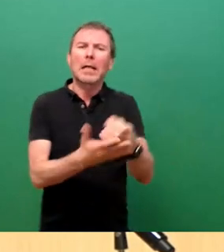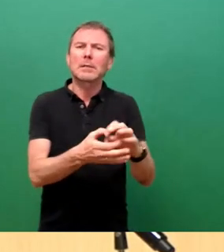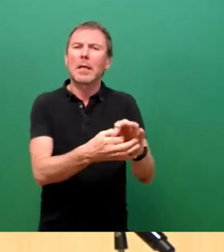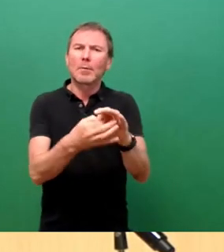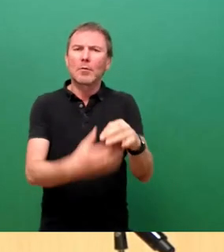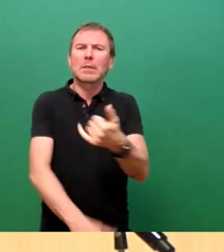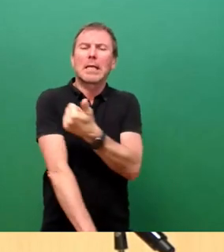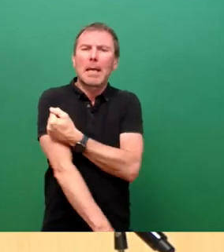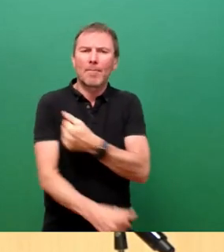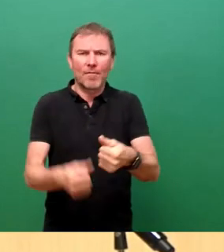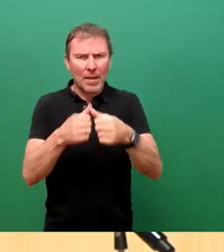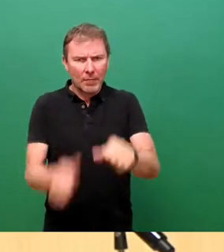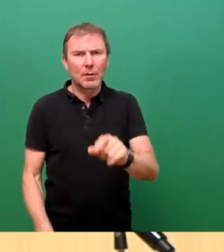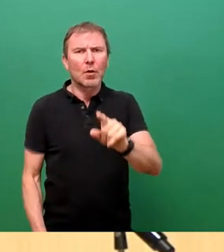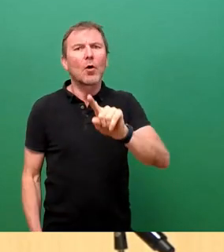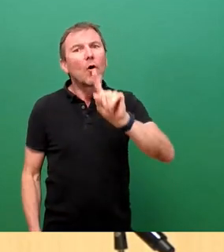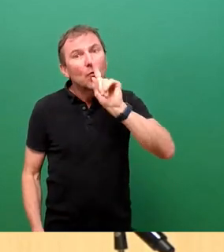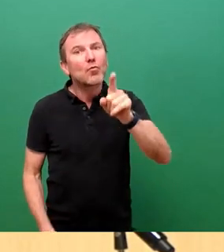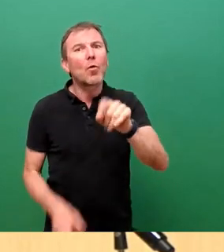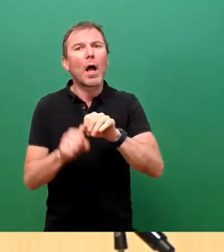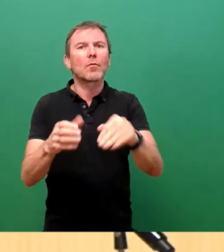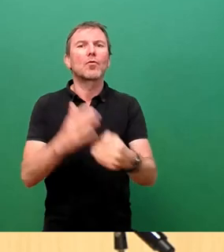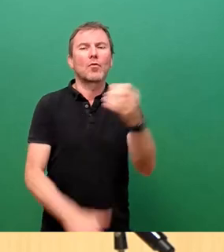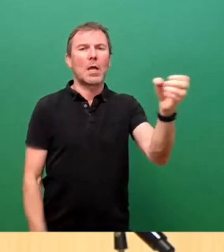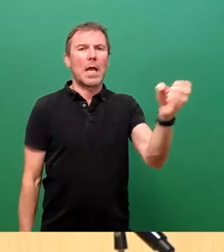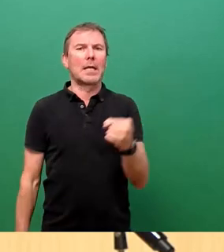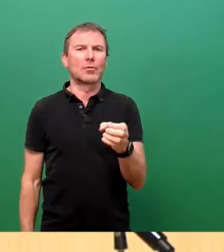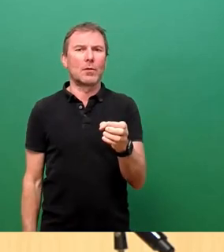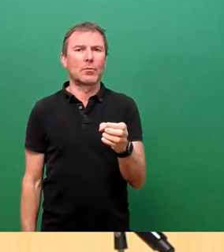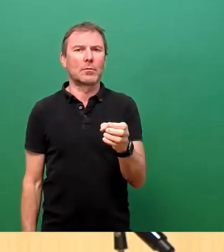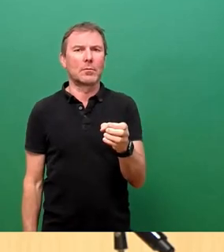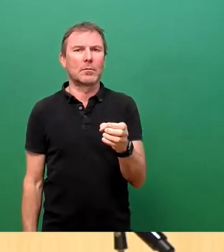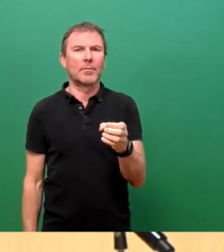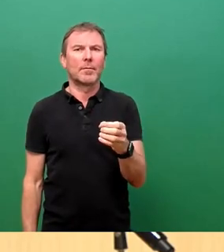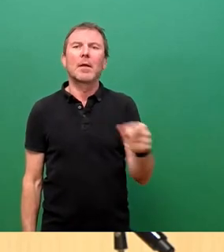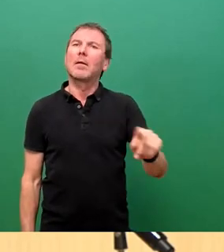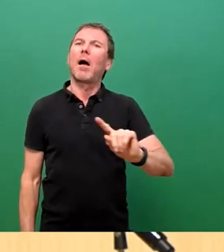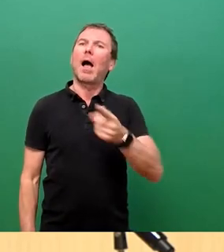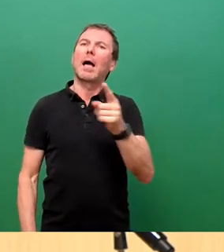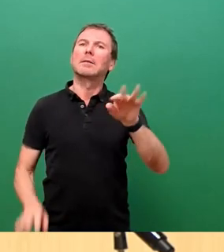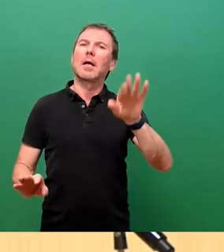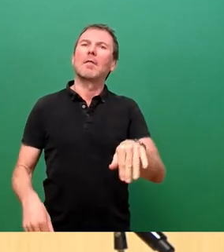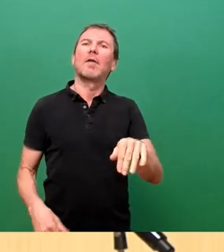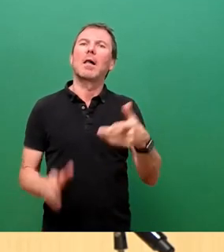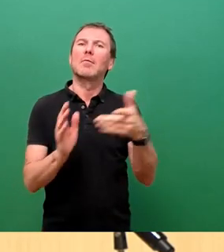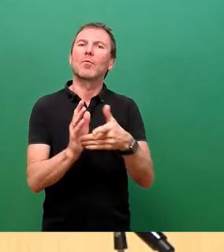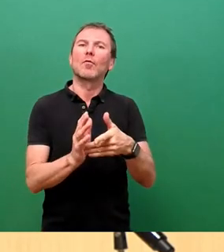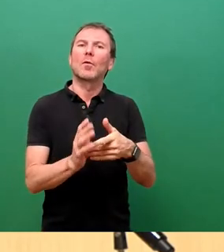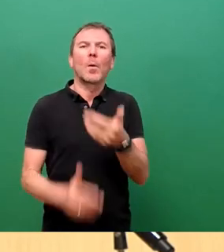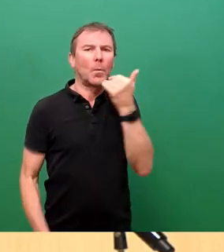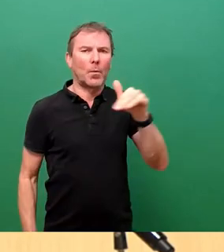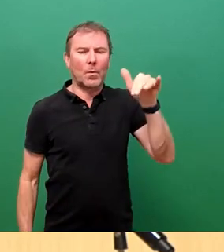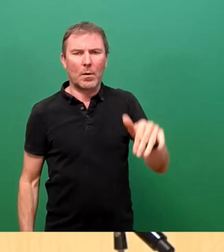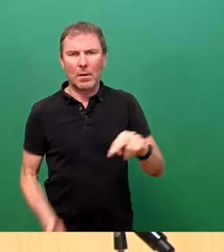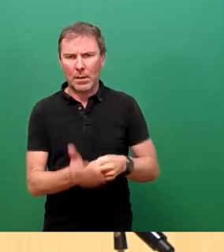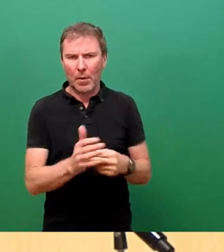Auswirkungen bei Neueinstellungen hat. Weil dafür bislang keine Einzelfallprüfungen durch die zuständigen Ämter vorgesehen sind. Das ist ein Problem und das